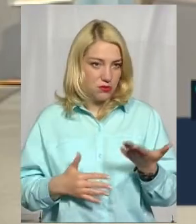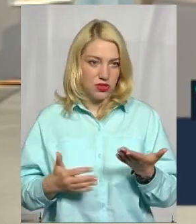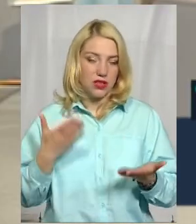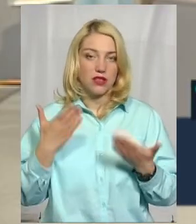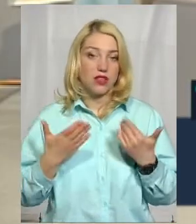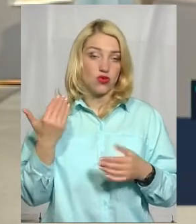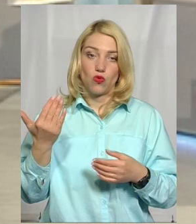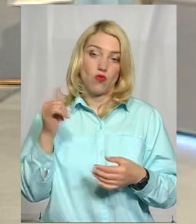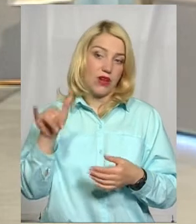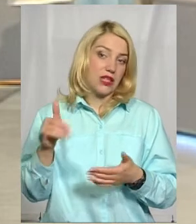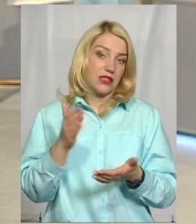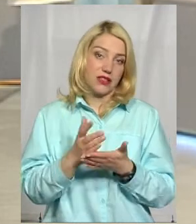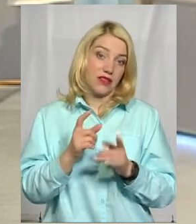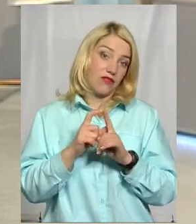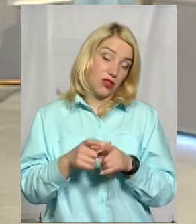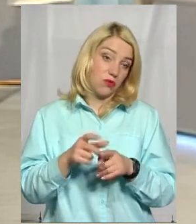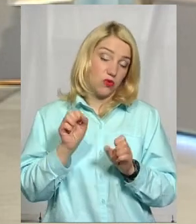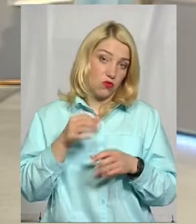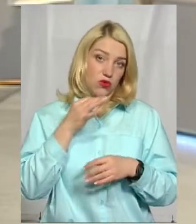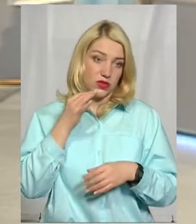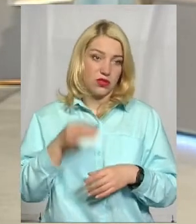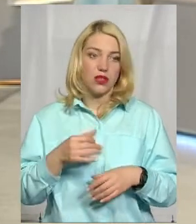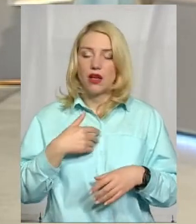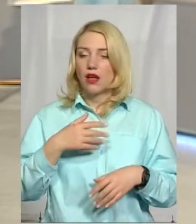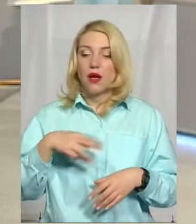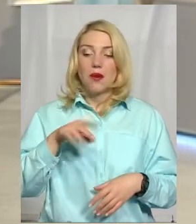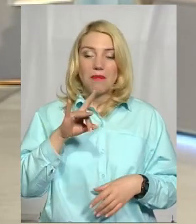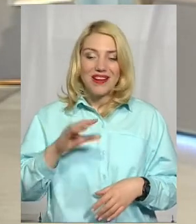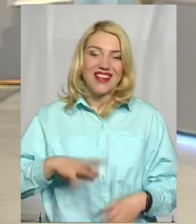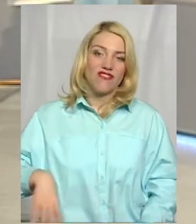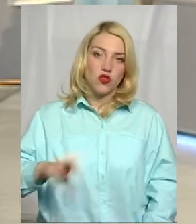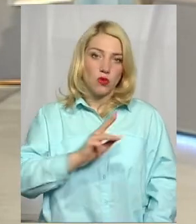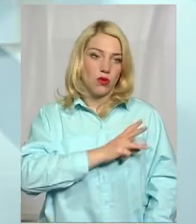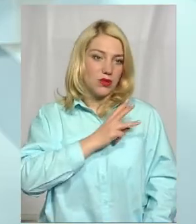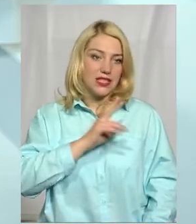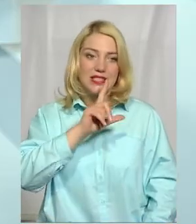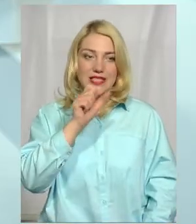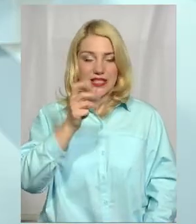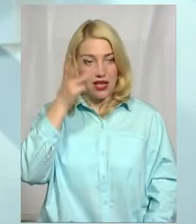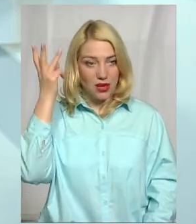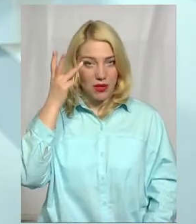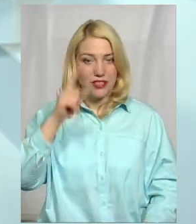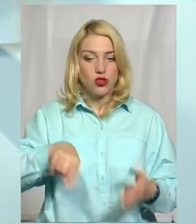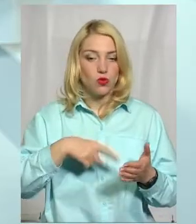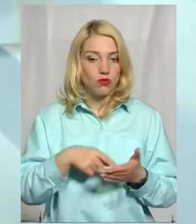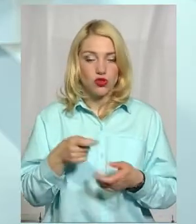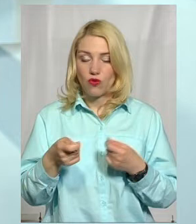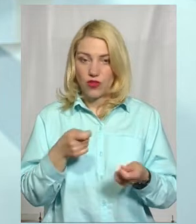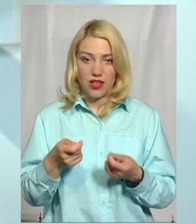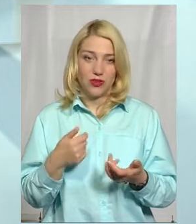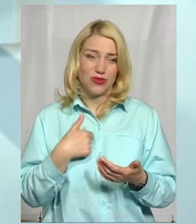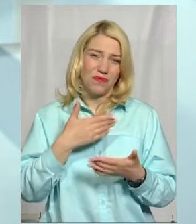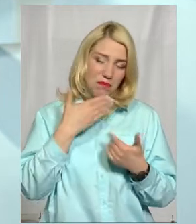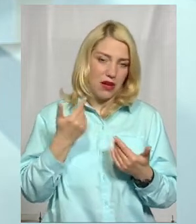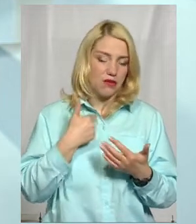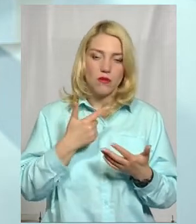якщо, можливо, ви маєте відповідь, то скажіть. Я при всьому бажання за Хмельницьку міську владу не маю. Навіть, хоча